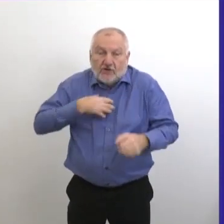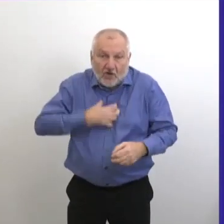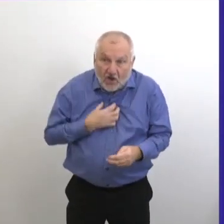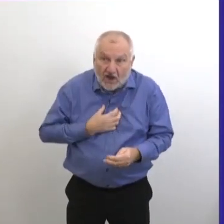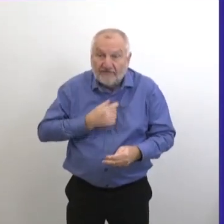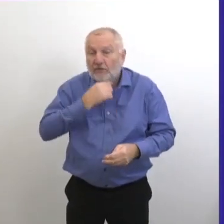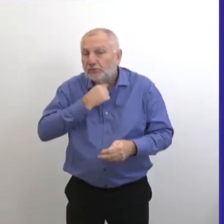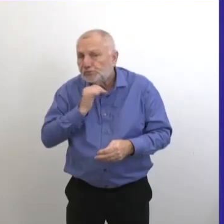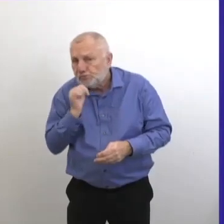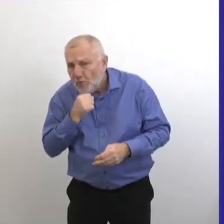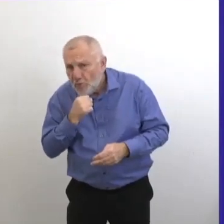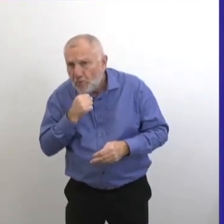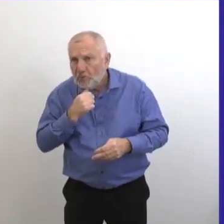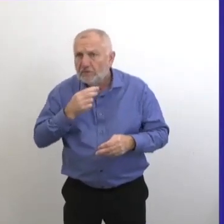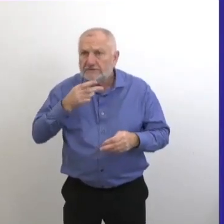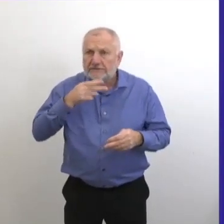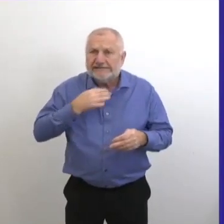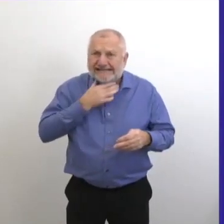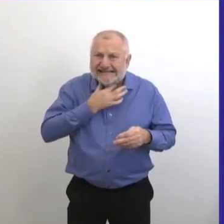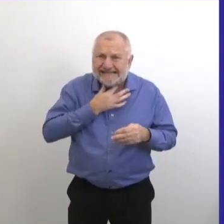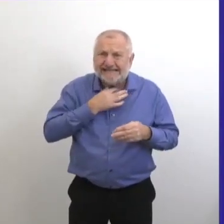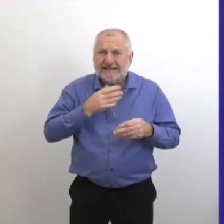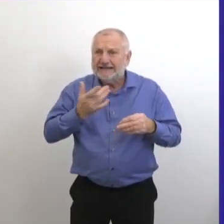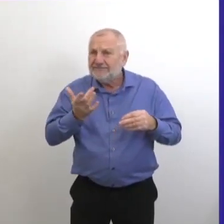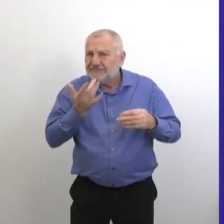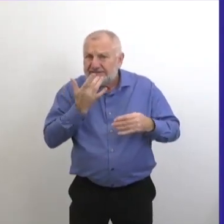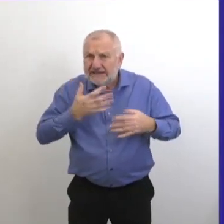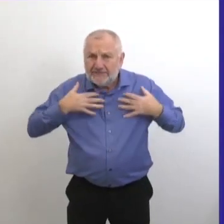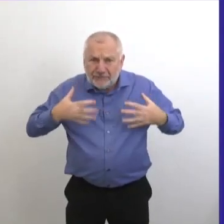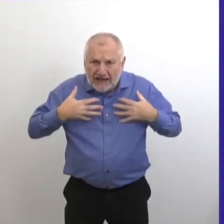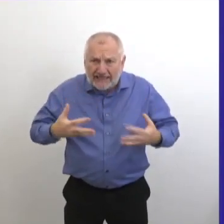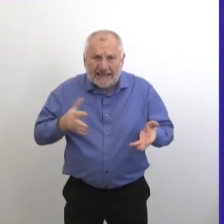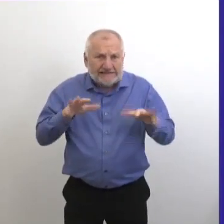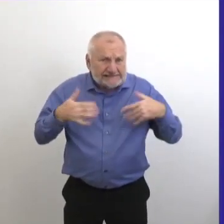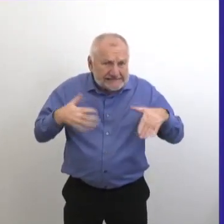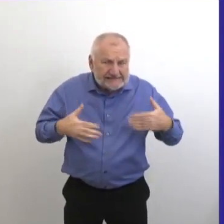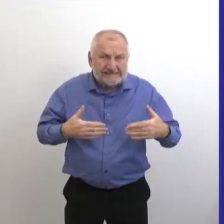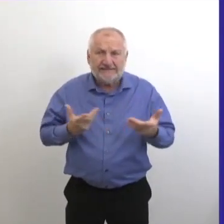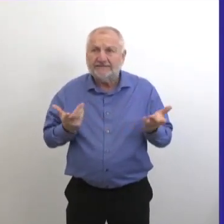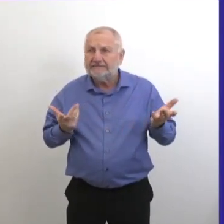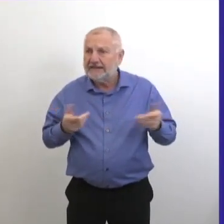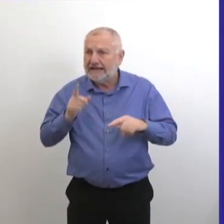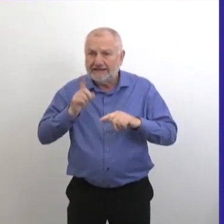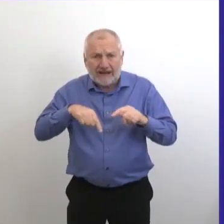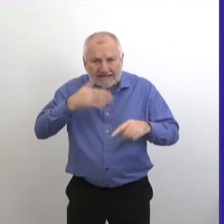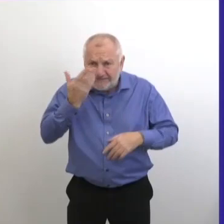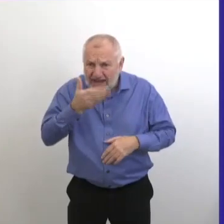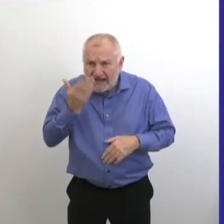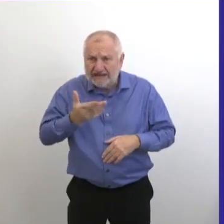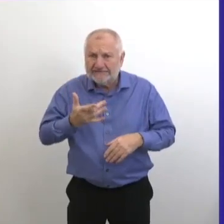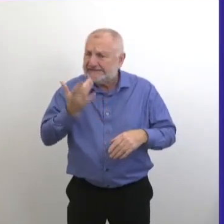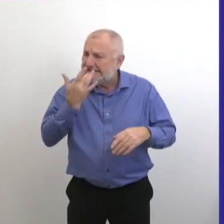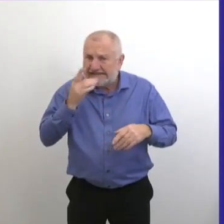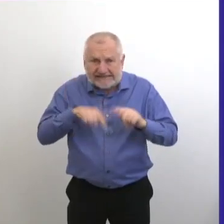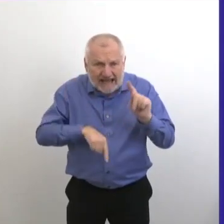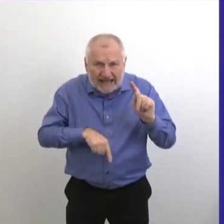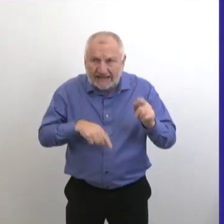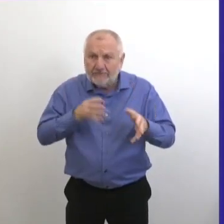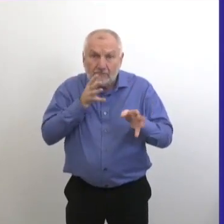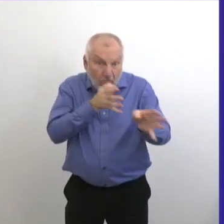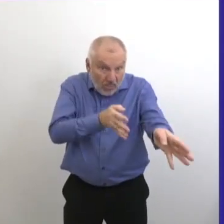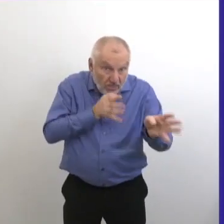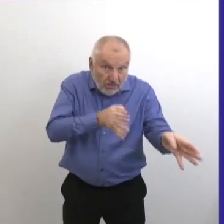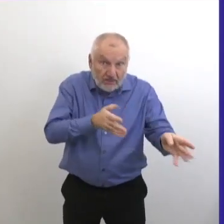une voie rauque, des difficultés à respirer, une perte d'odorat ou une perte du